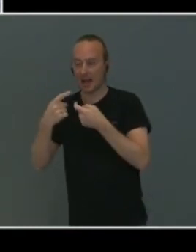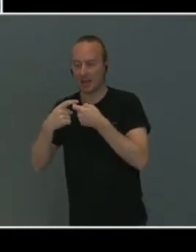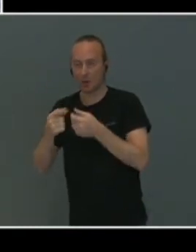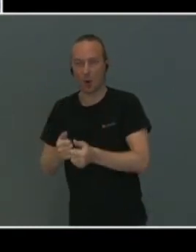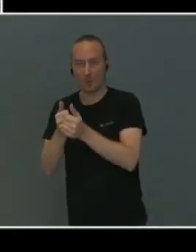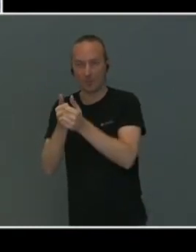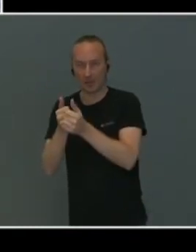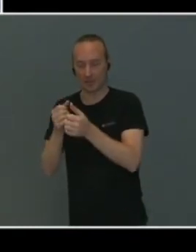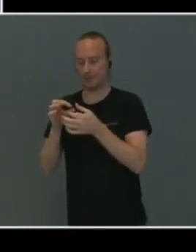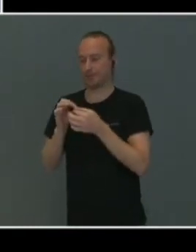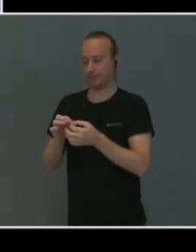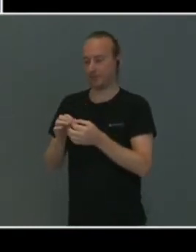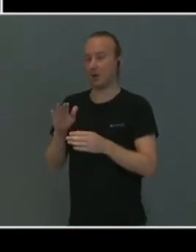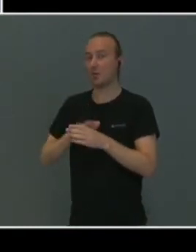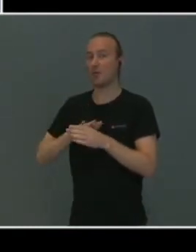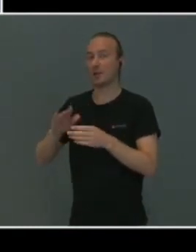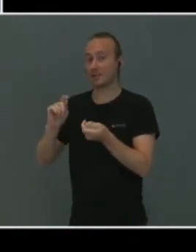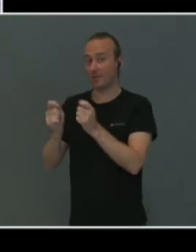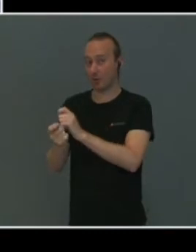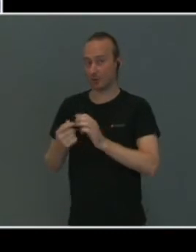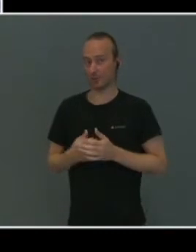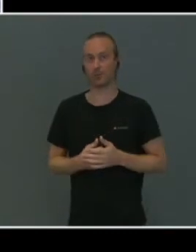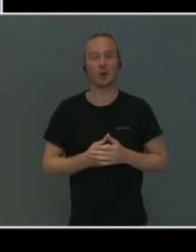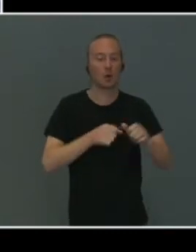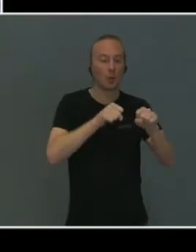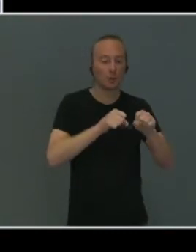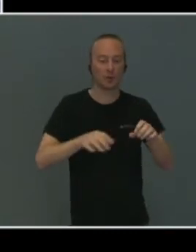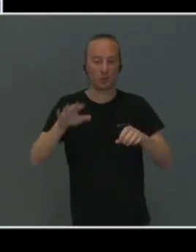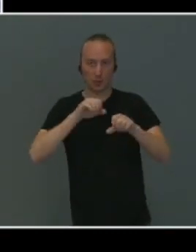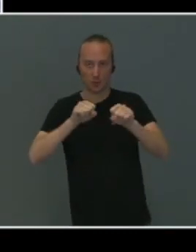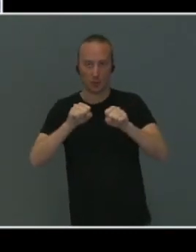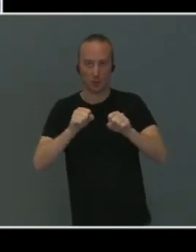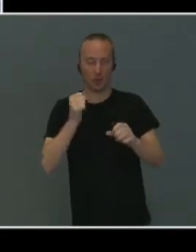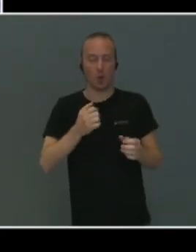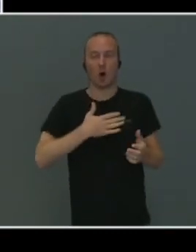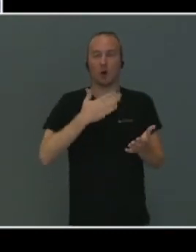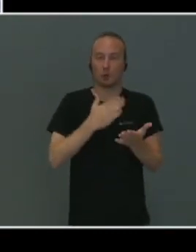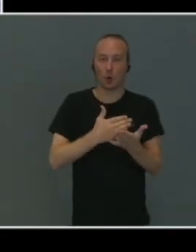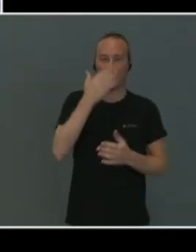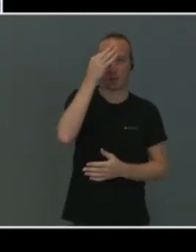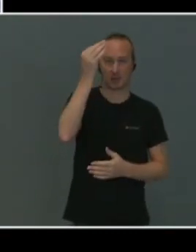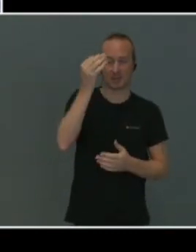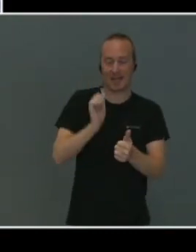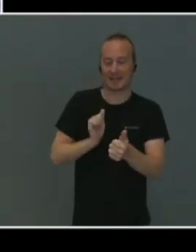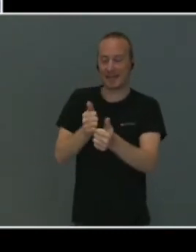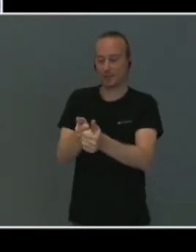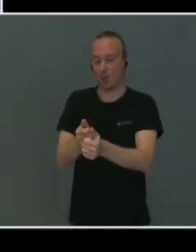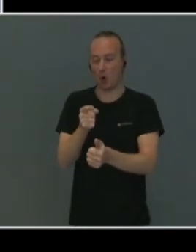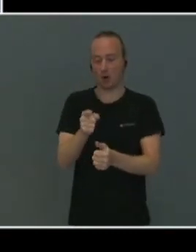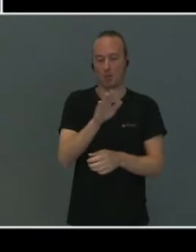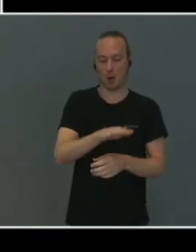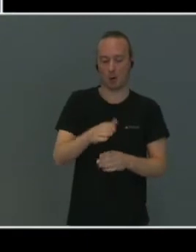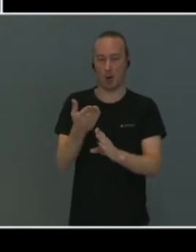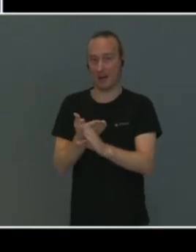av fullføringsreformen. Kommuner og fylkeskommuner må ha nok kompetanse tett på barna og elevene.